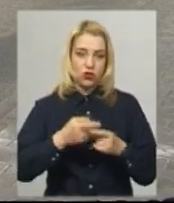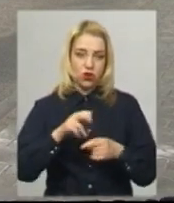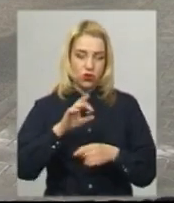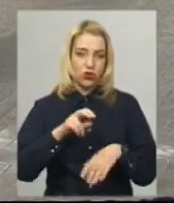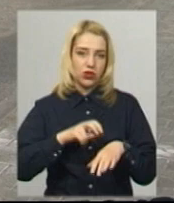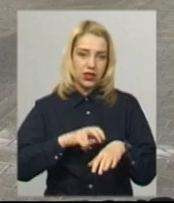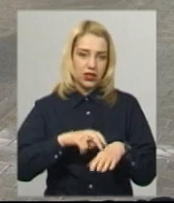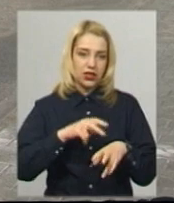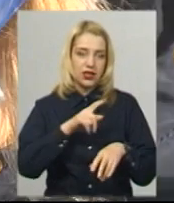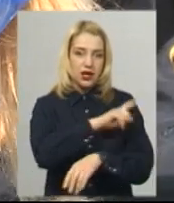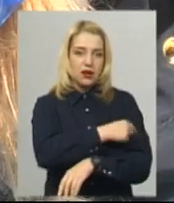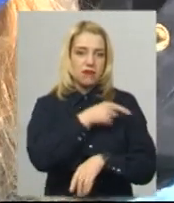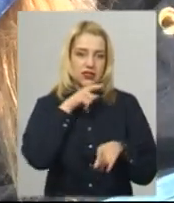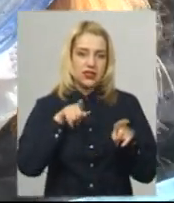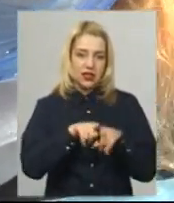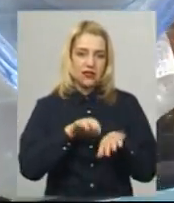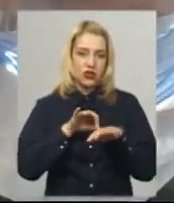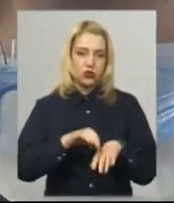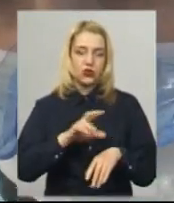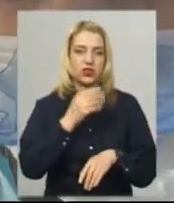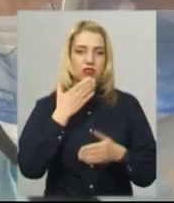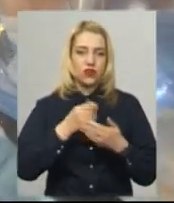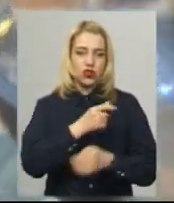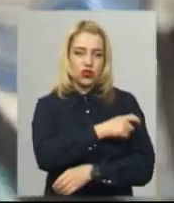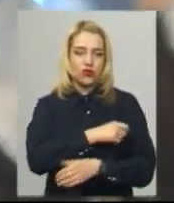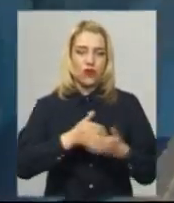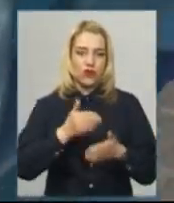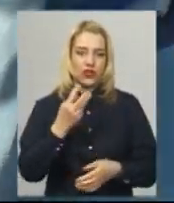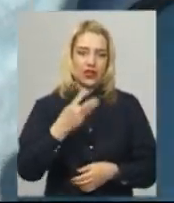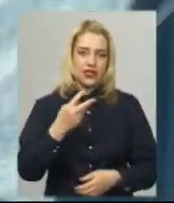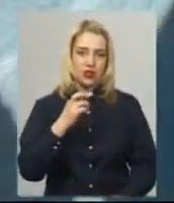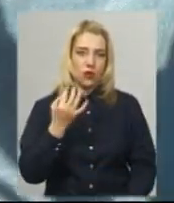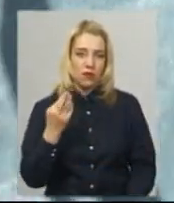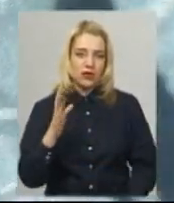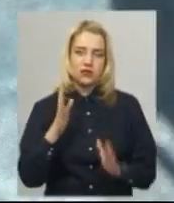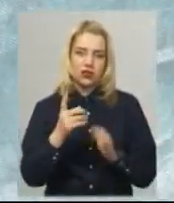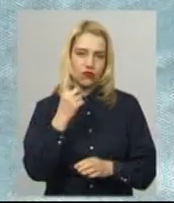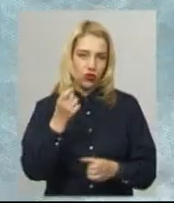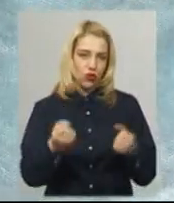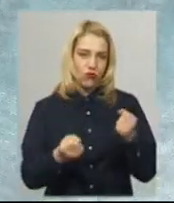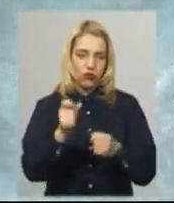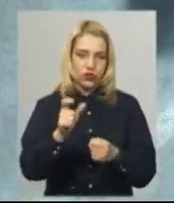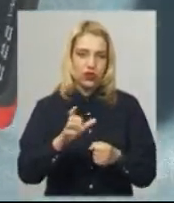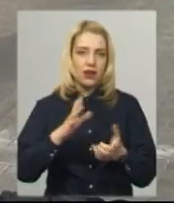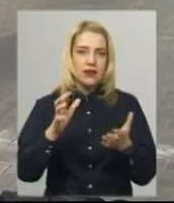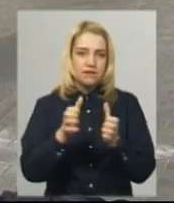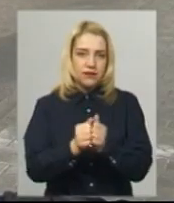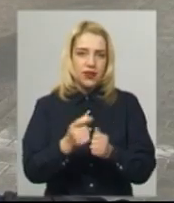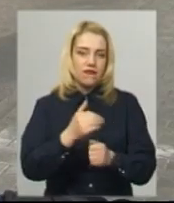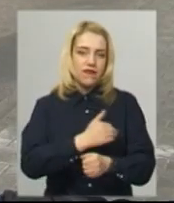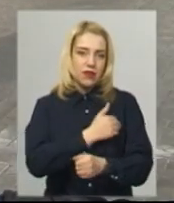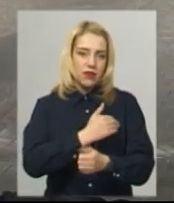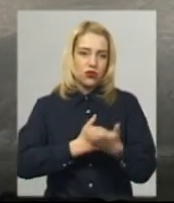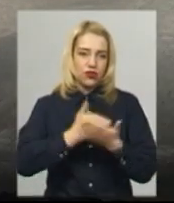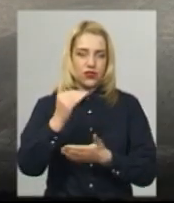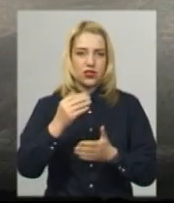з медсестрою наблюдають і ведуть. За всі чергування, від 30 березня, розповідає медсестра, лише в одного водія була підвищена температура. Було.